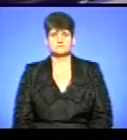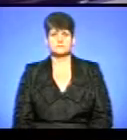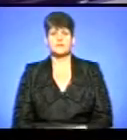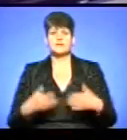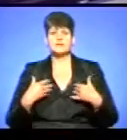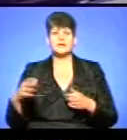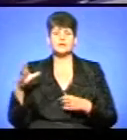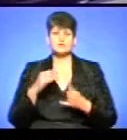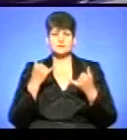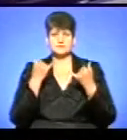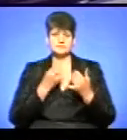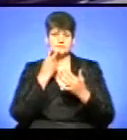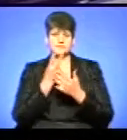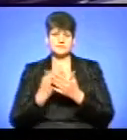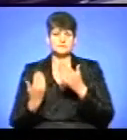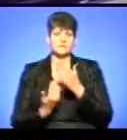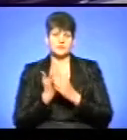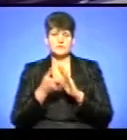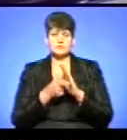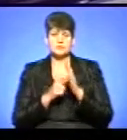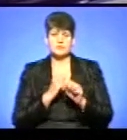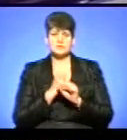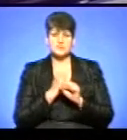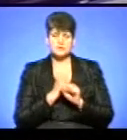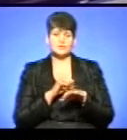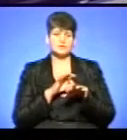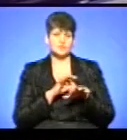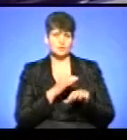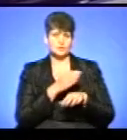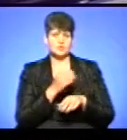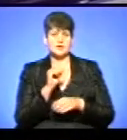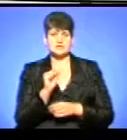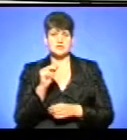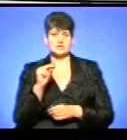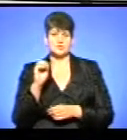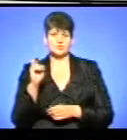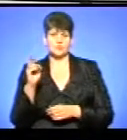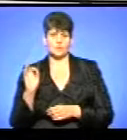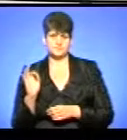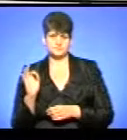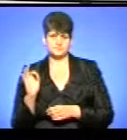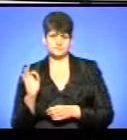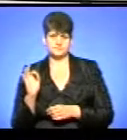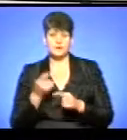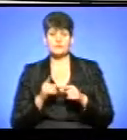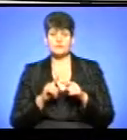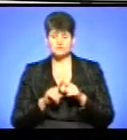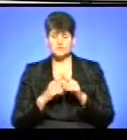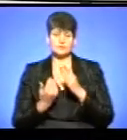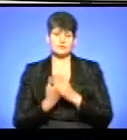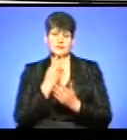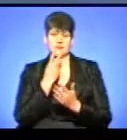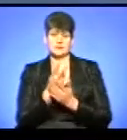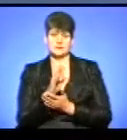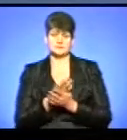Вітаю вас всіх, хто зараз з нами. В ефірі новини. У студії для вас працюю я, ведуча Анастасія Чечко. І у цьому випуску дивіться про